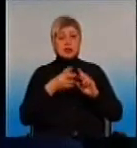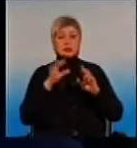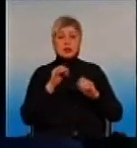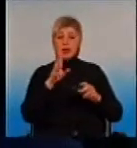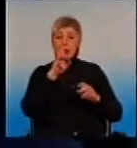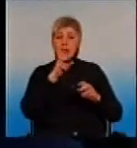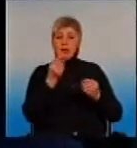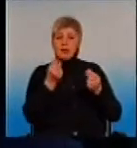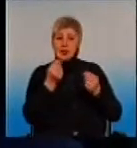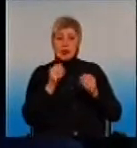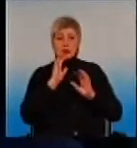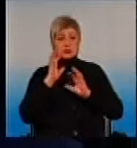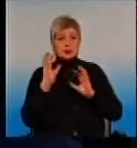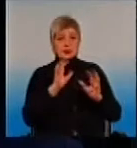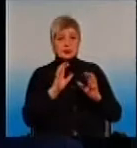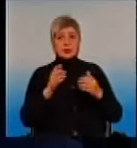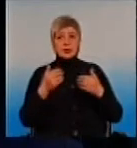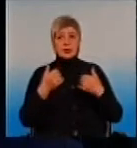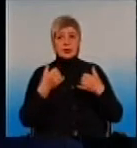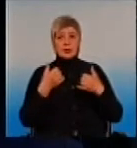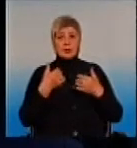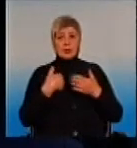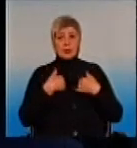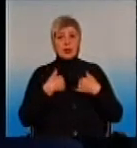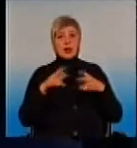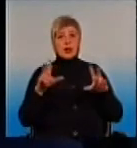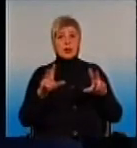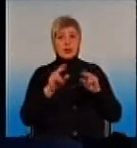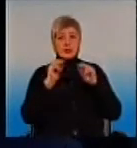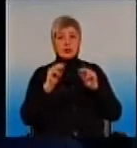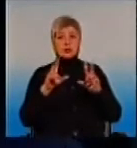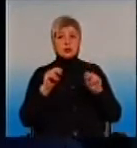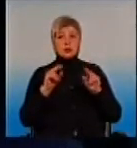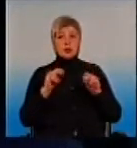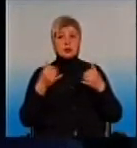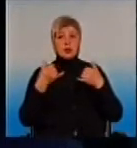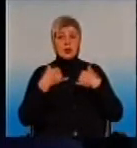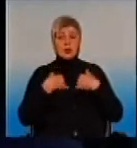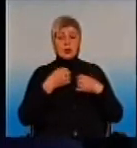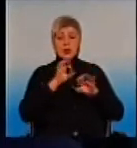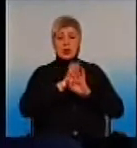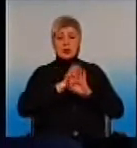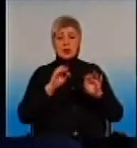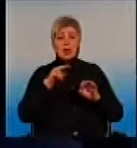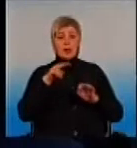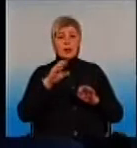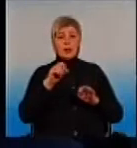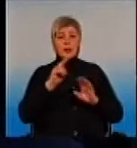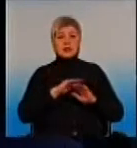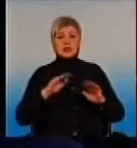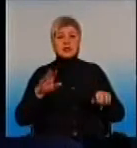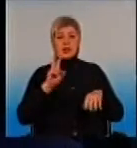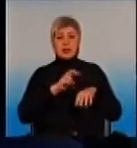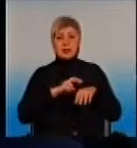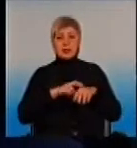подальшем. Да. И вот я, например, у меня, мне повезло, к счастью, у меня прекрасный педиатр был на участке, участковый.